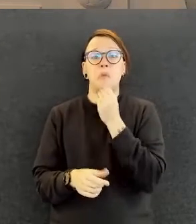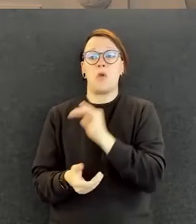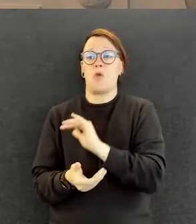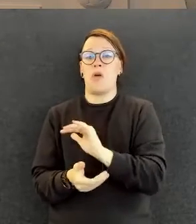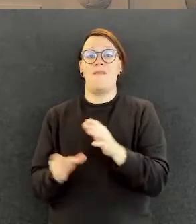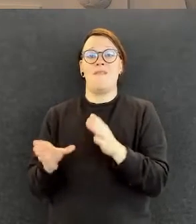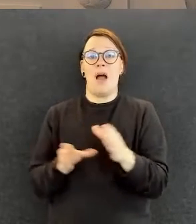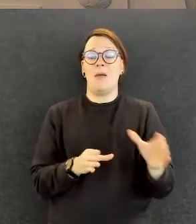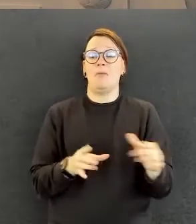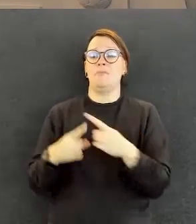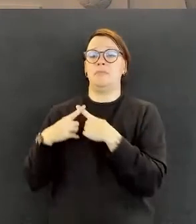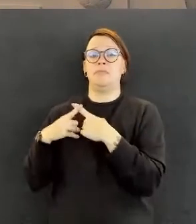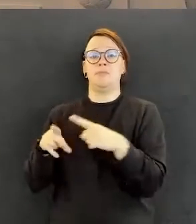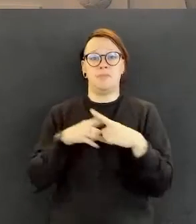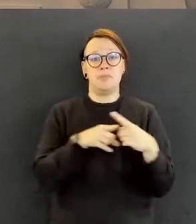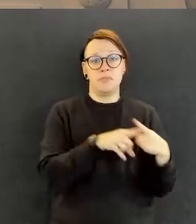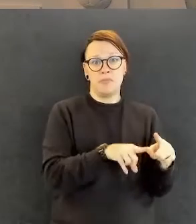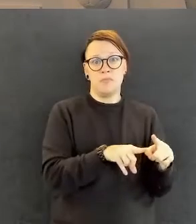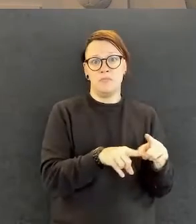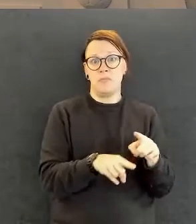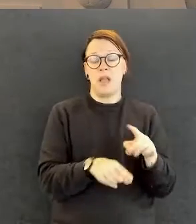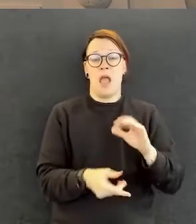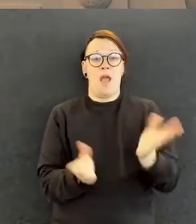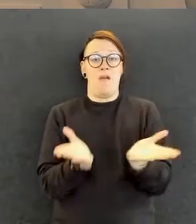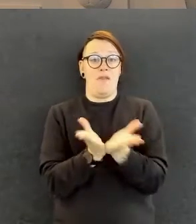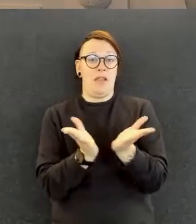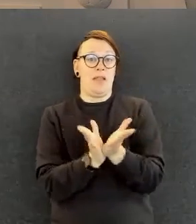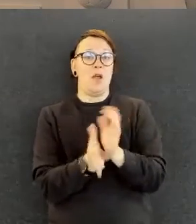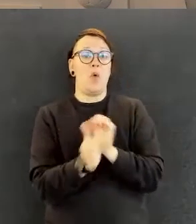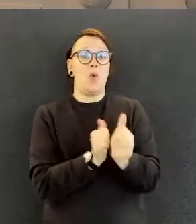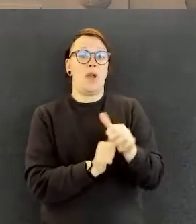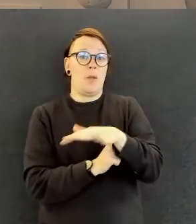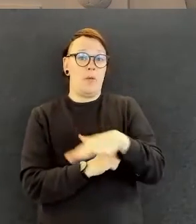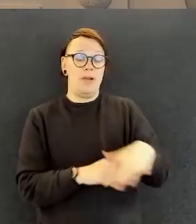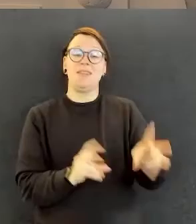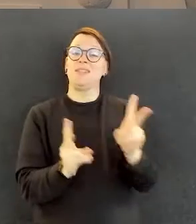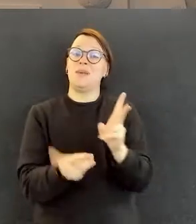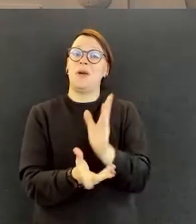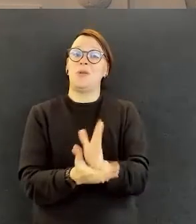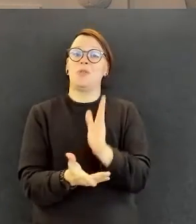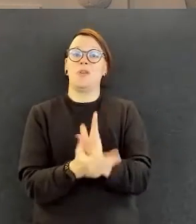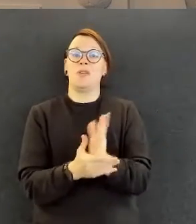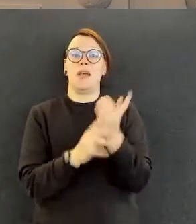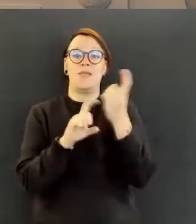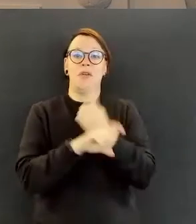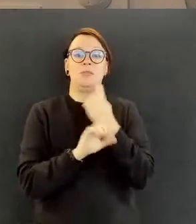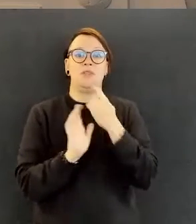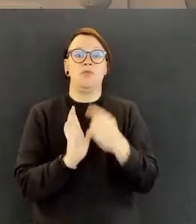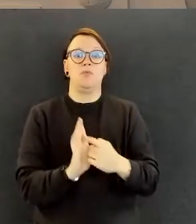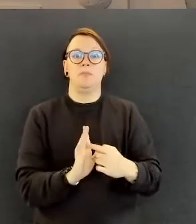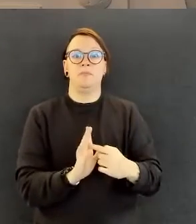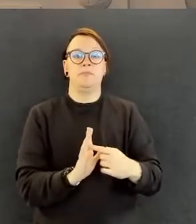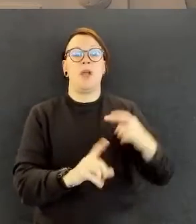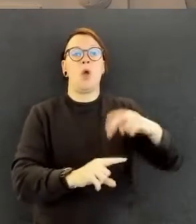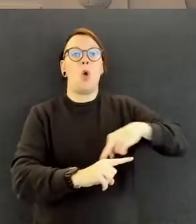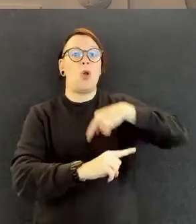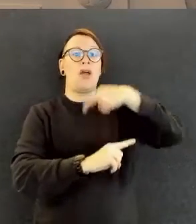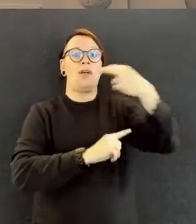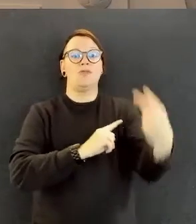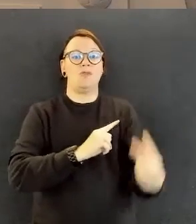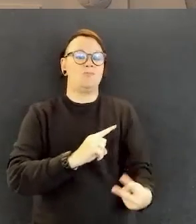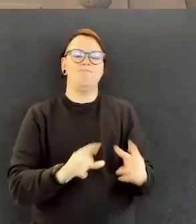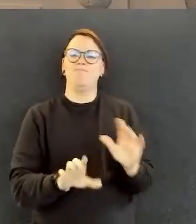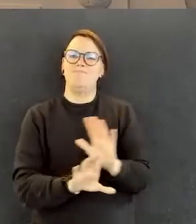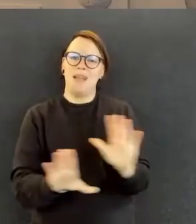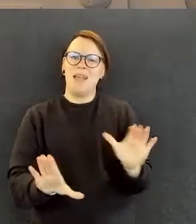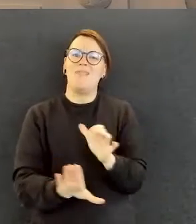Huomioidaan, että jos me lähdetään nyt tykypäivänä tekemään jotakin sporttia, niin me ei lähdetä tekemään jotakin korkeushyppyä, vaan me tehdään jotain sellaista, mitä me voidaan